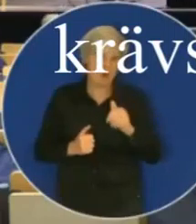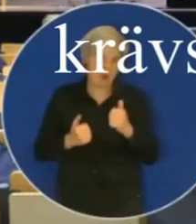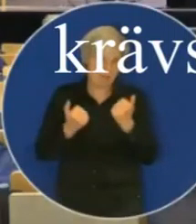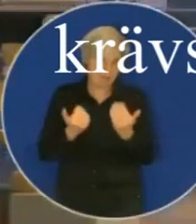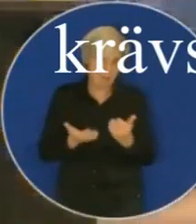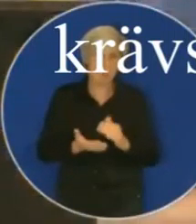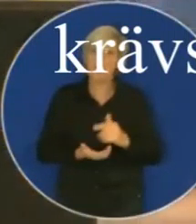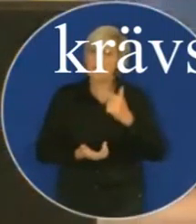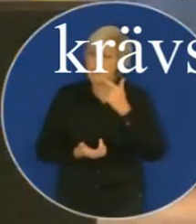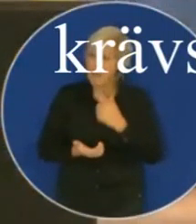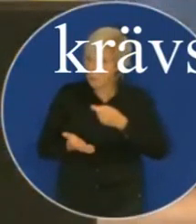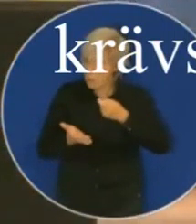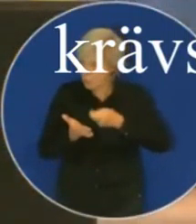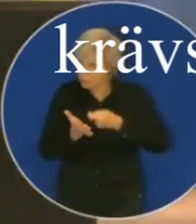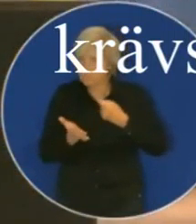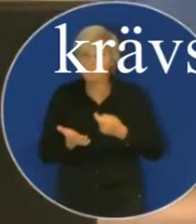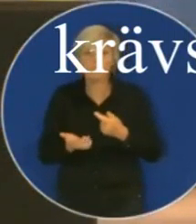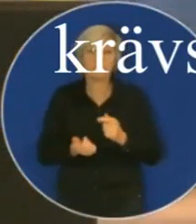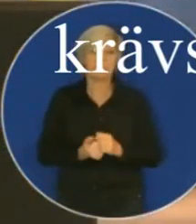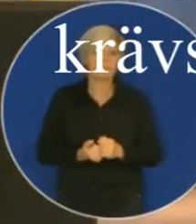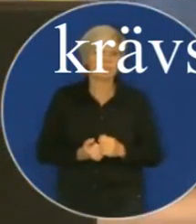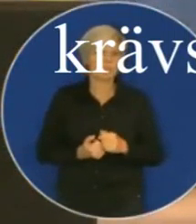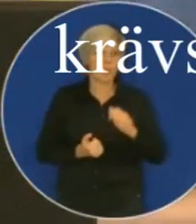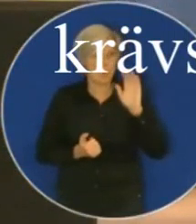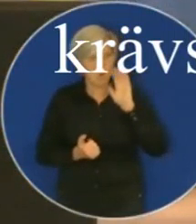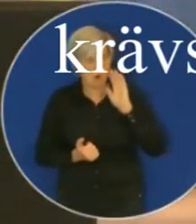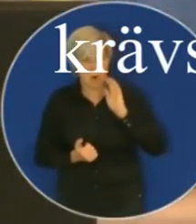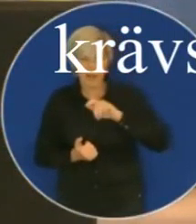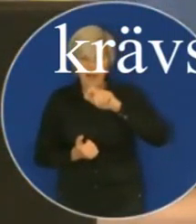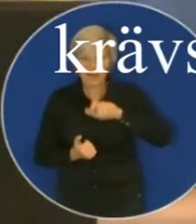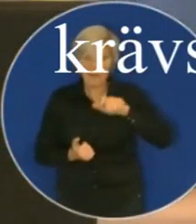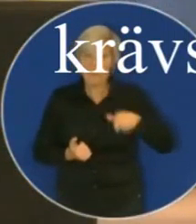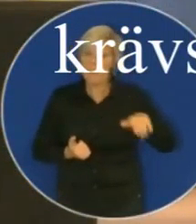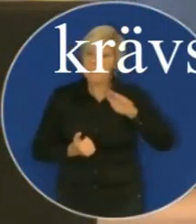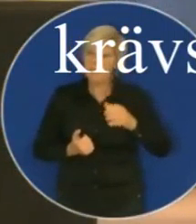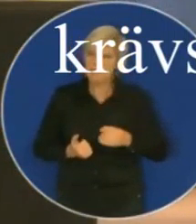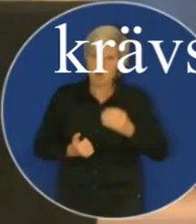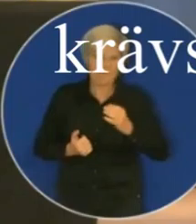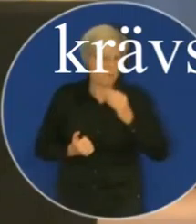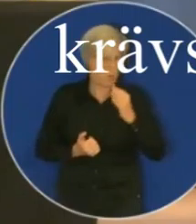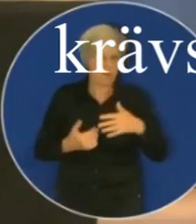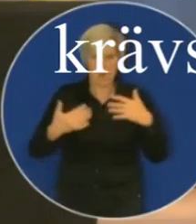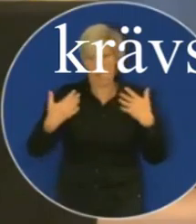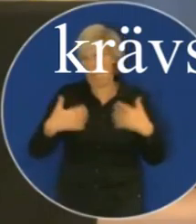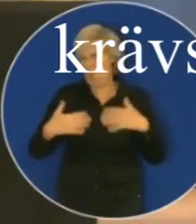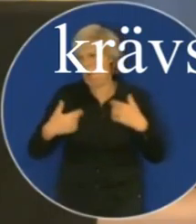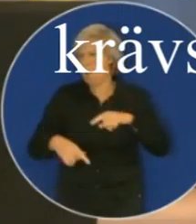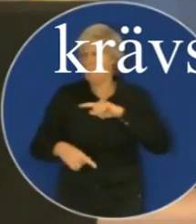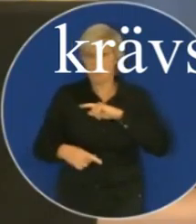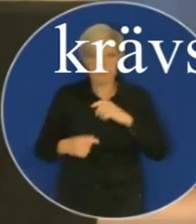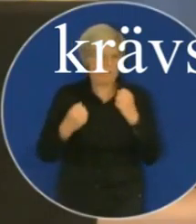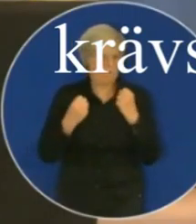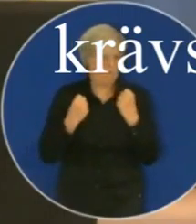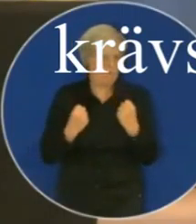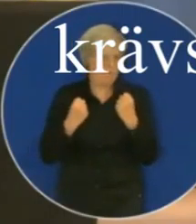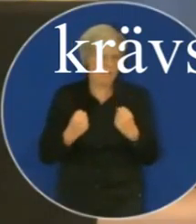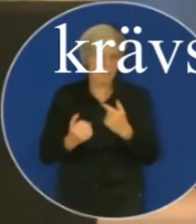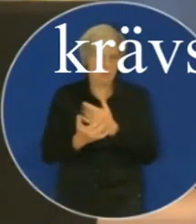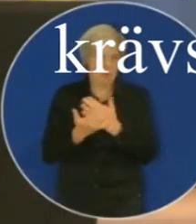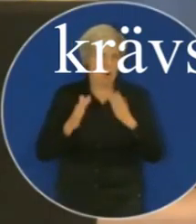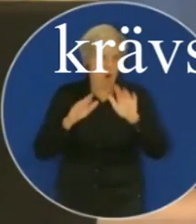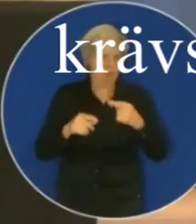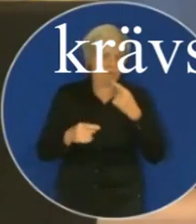Tack fullmäktige åhörare. Miljöfrågorna är ju oerhört viktiga som många talar före mig här har